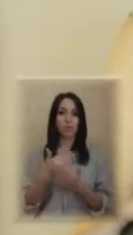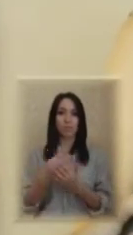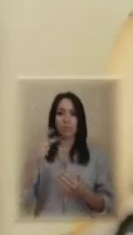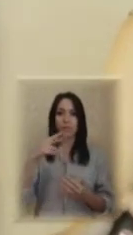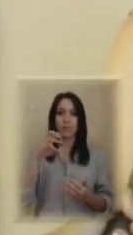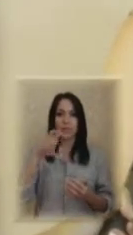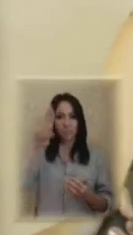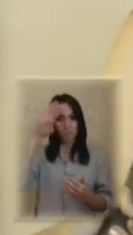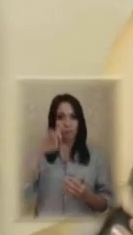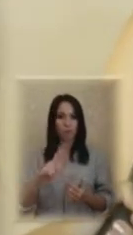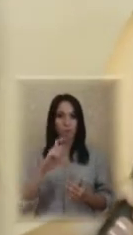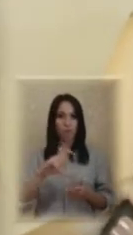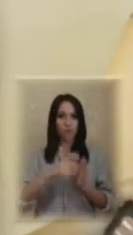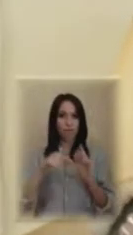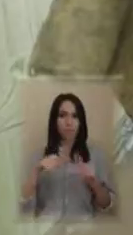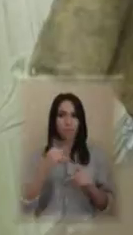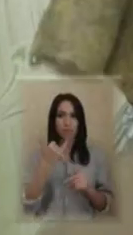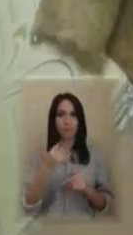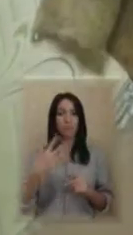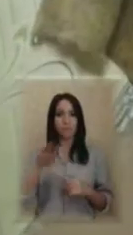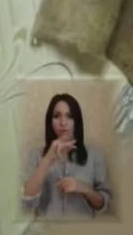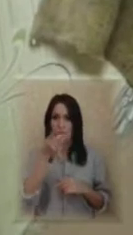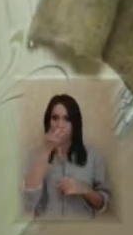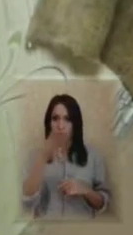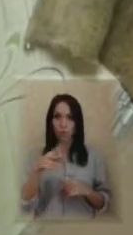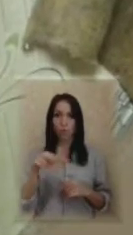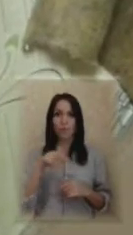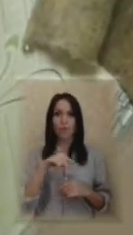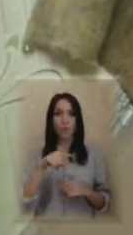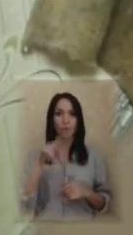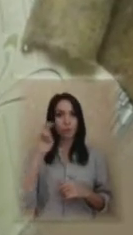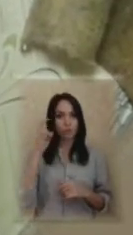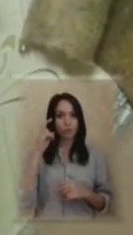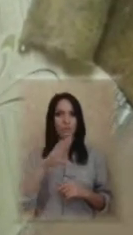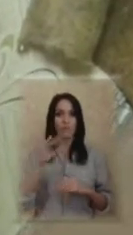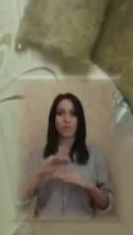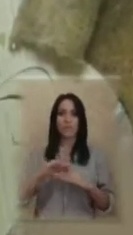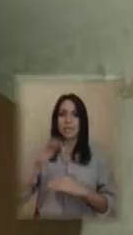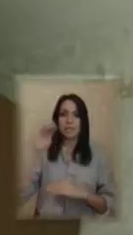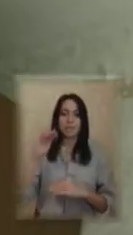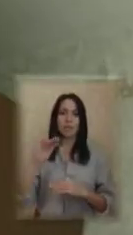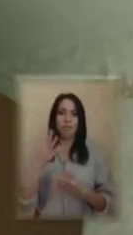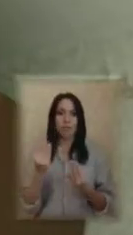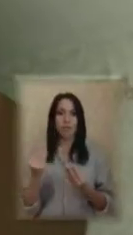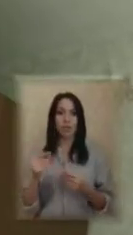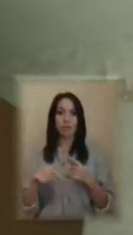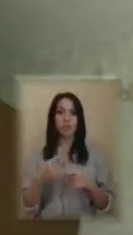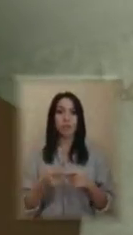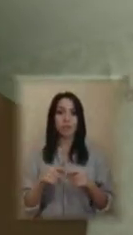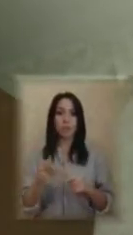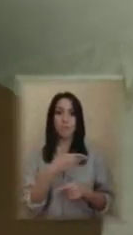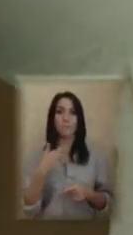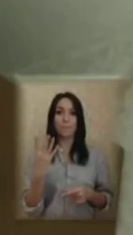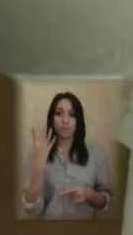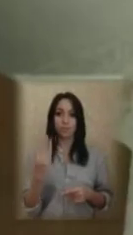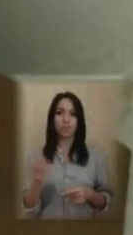Тепер все воняє, гниє. Лінолеум чорний, мокрий, всі стіни, вологі. Через це ми четвертий день без світла. Жодну